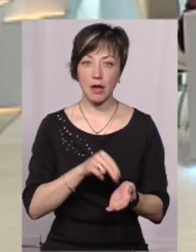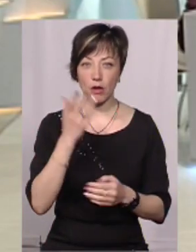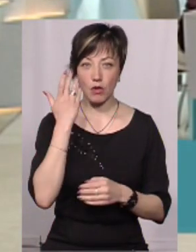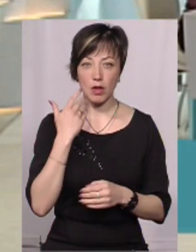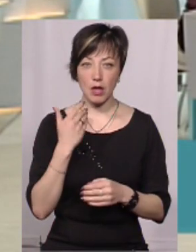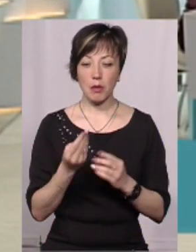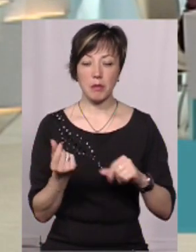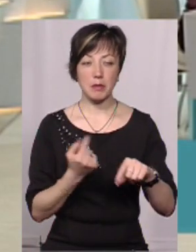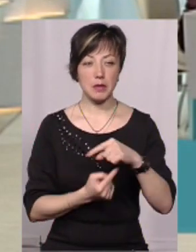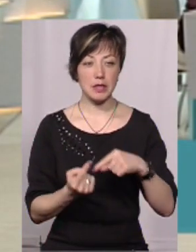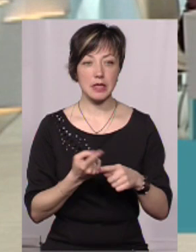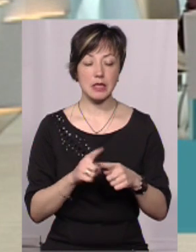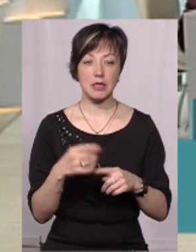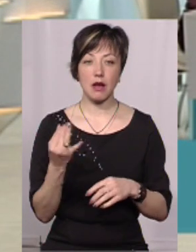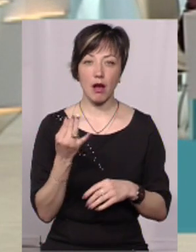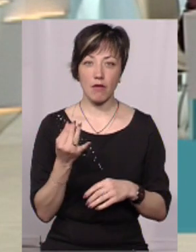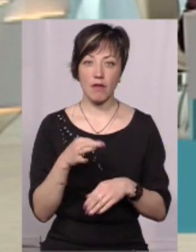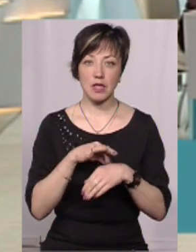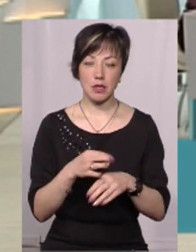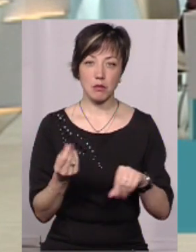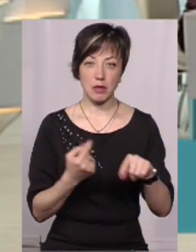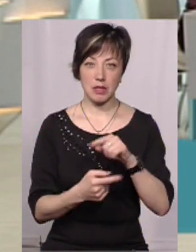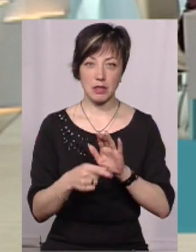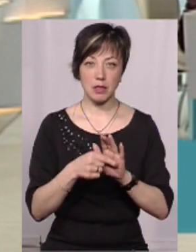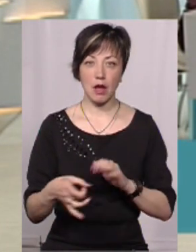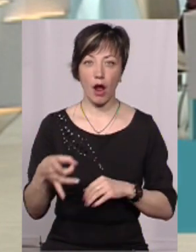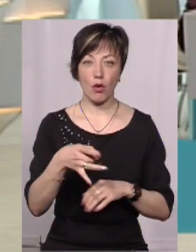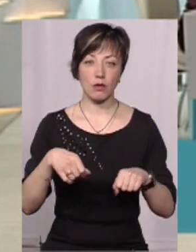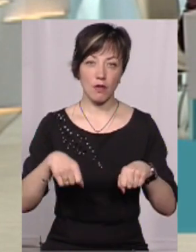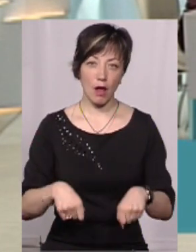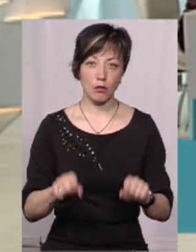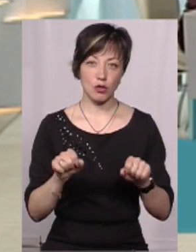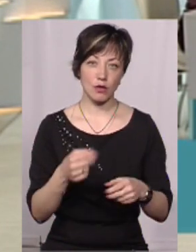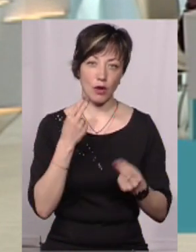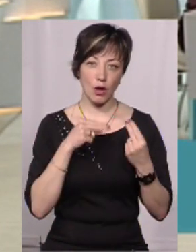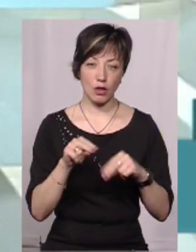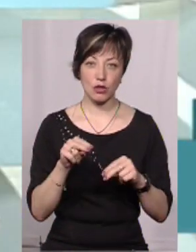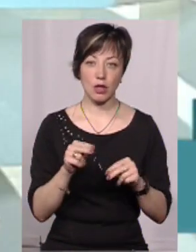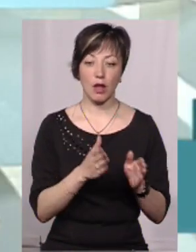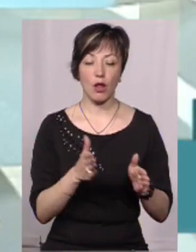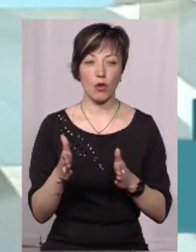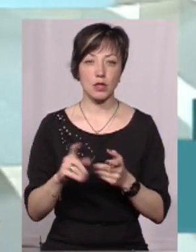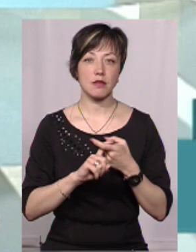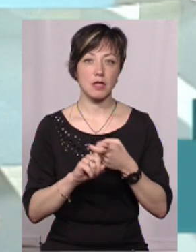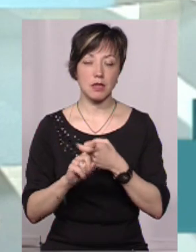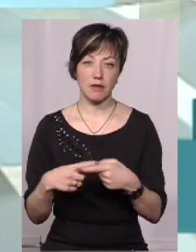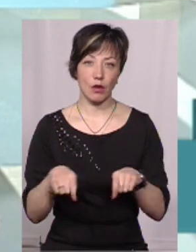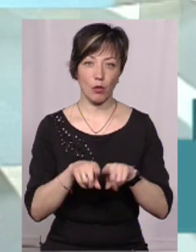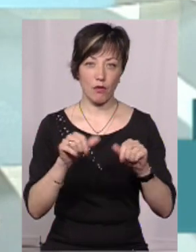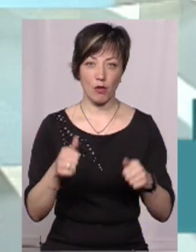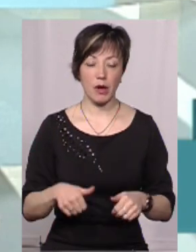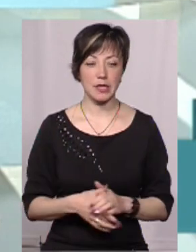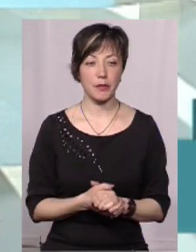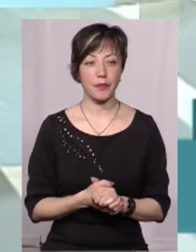підприємцям саме цікаво ввести бізнес з районною владою, можливо, там краще налагодження зв'язків в такому